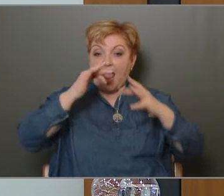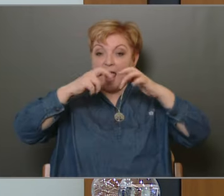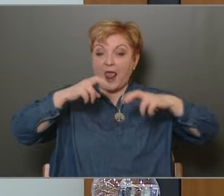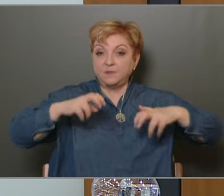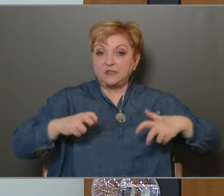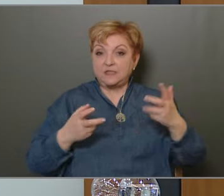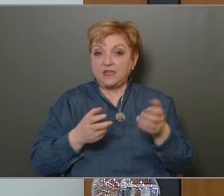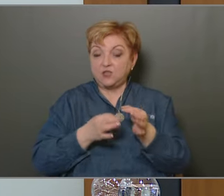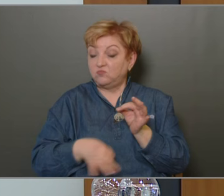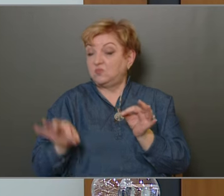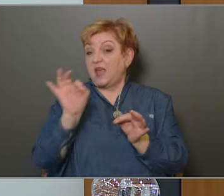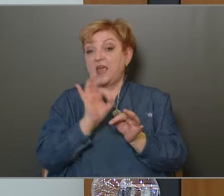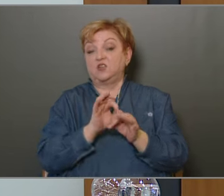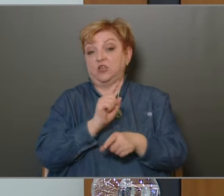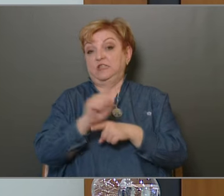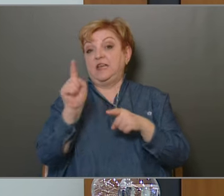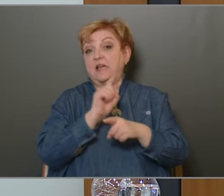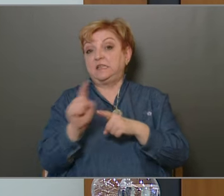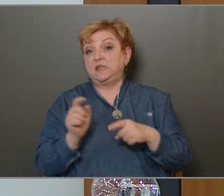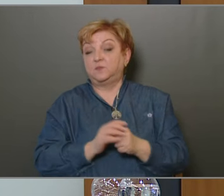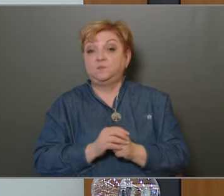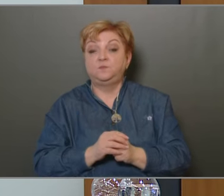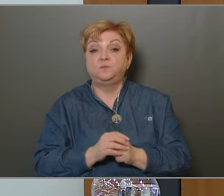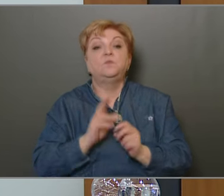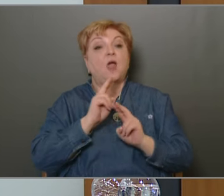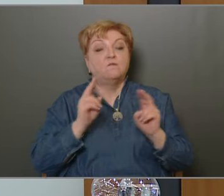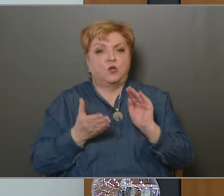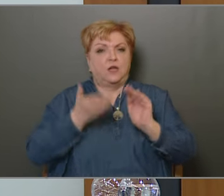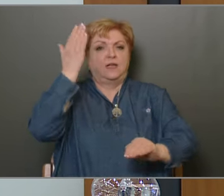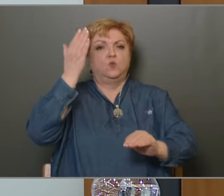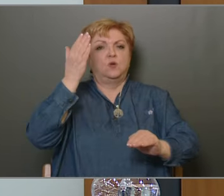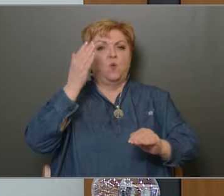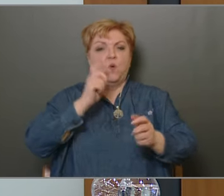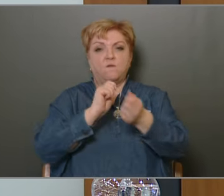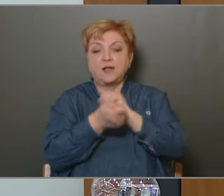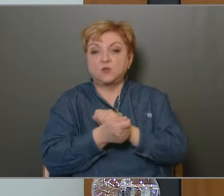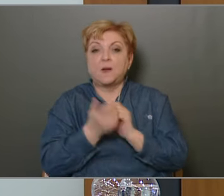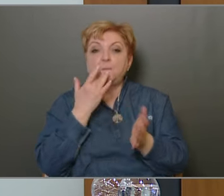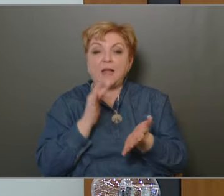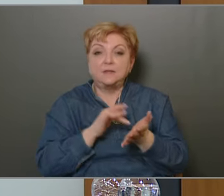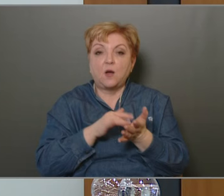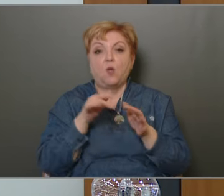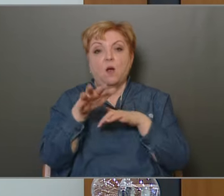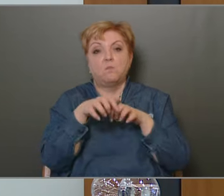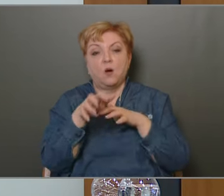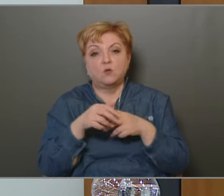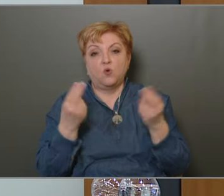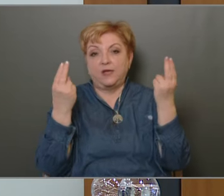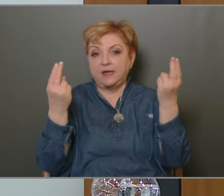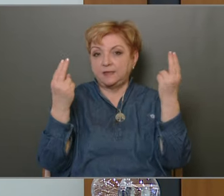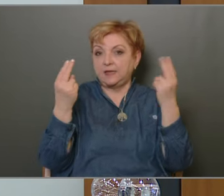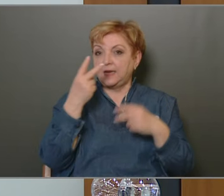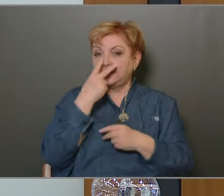továbbra is teljes egészében hiányzik, pedig vannak kiugró változások például a parkok értéke